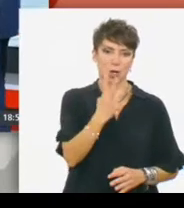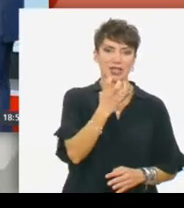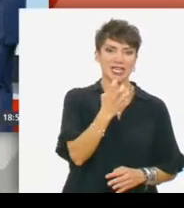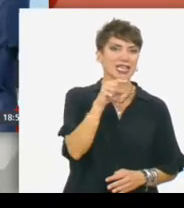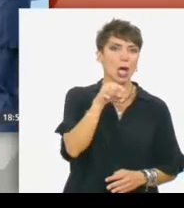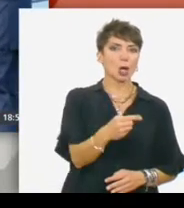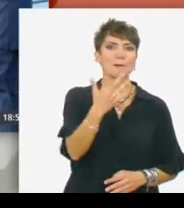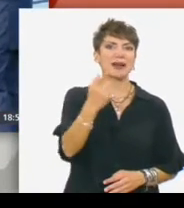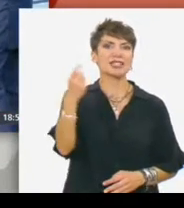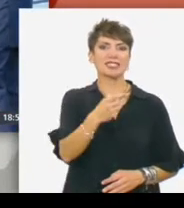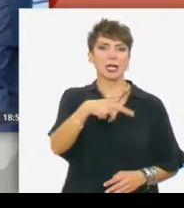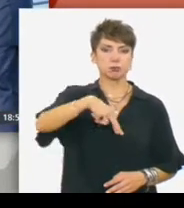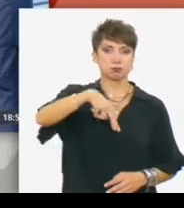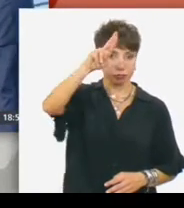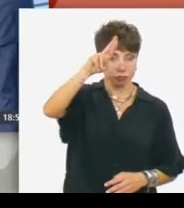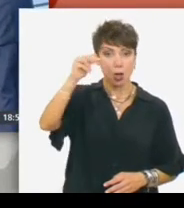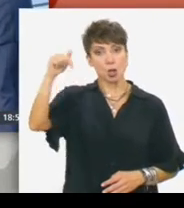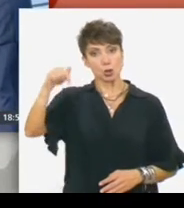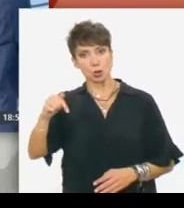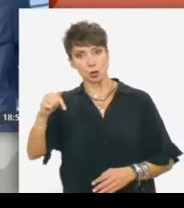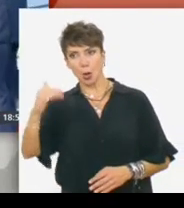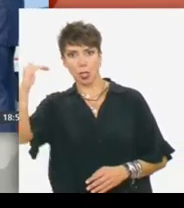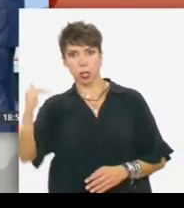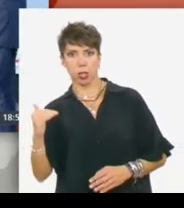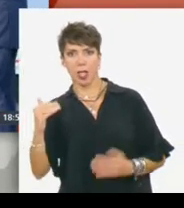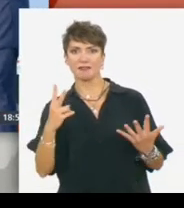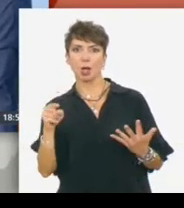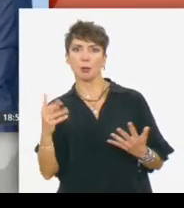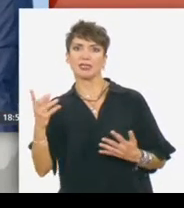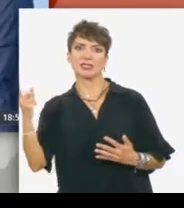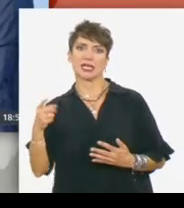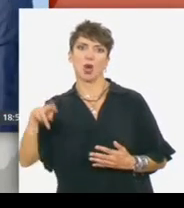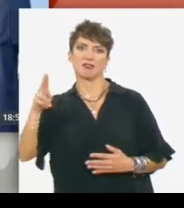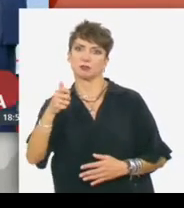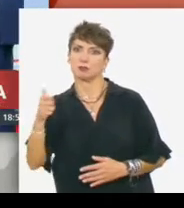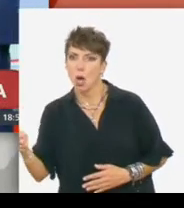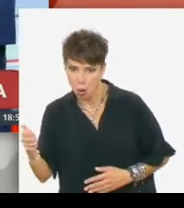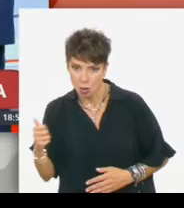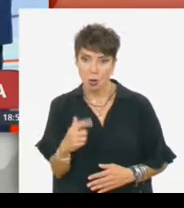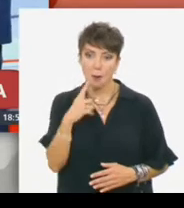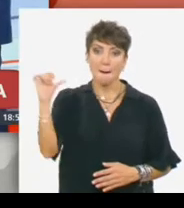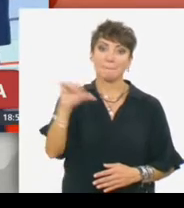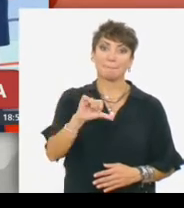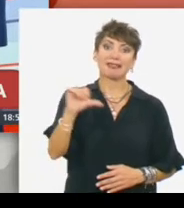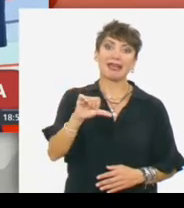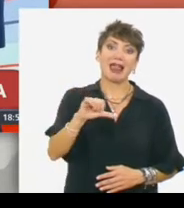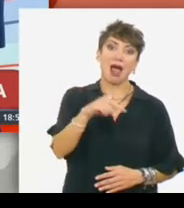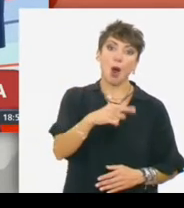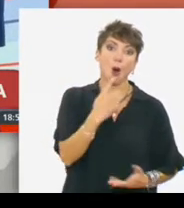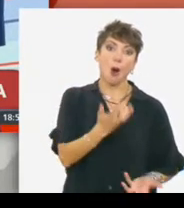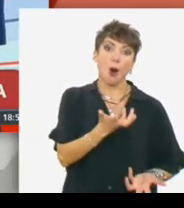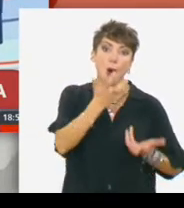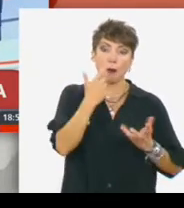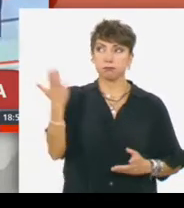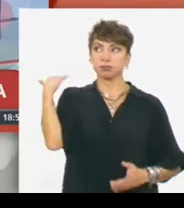τώρα η στατιστική αρχή το μέτρησε στο 7,4%. Σε ό,τι αφορά δε στο πετρέλαιο θέρμανσης που δεν υπήρχε το Σεπτέμβριο στην αγορά για να το